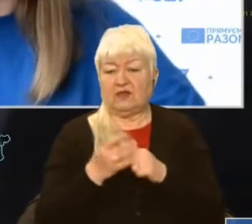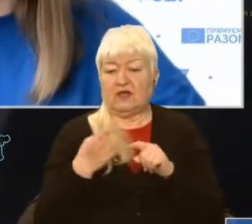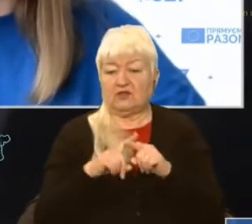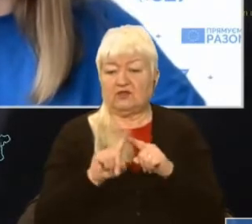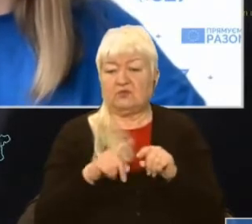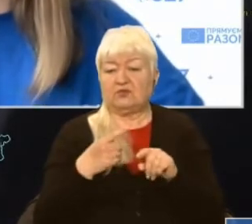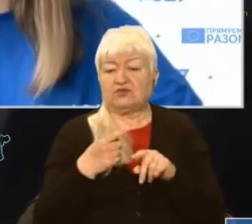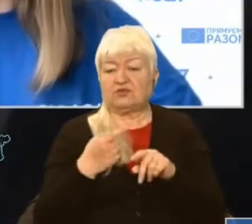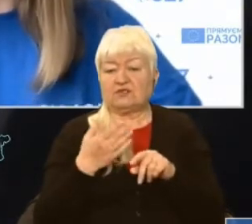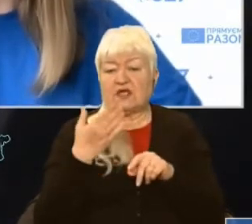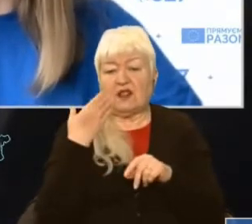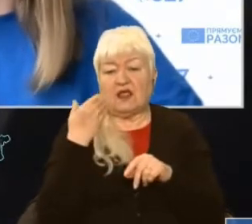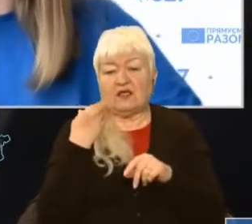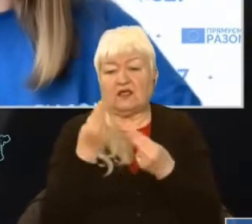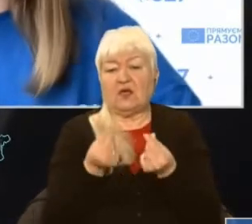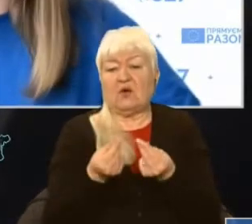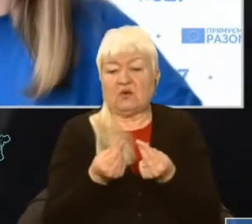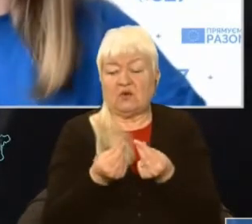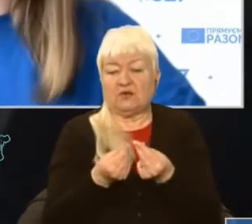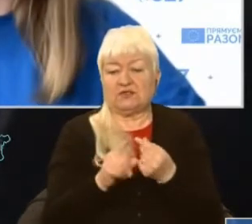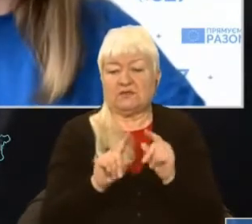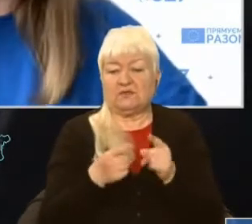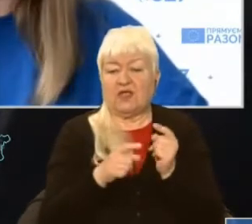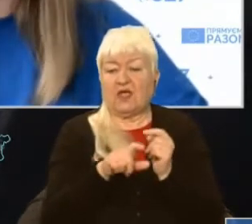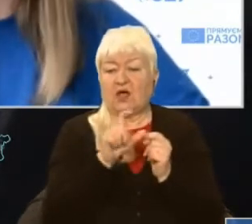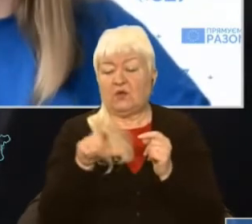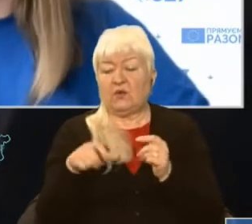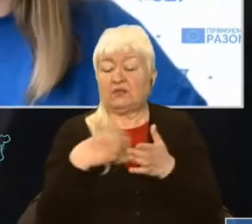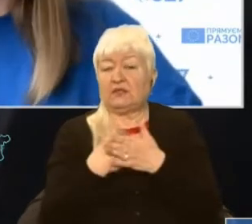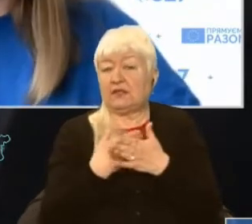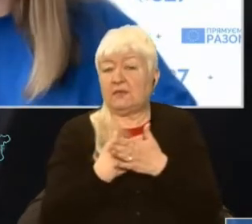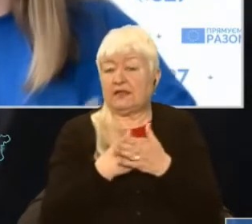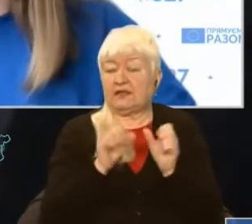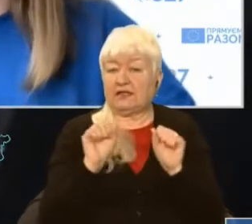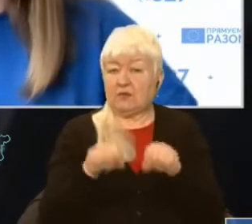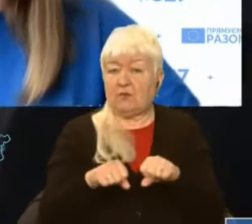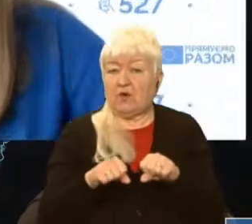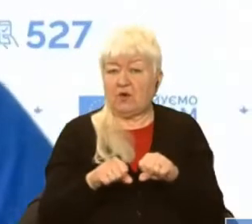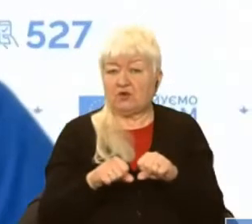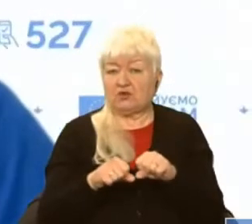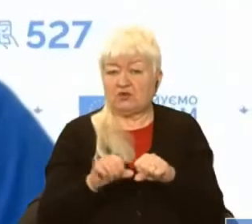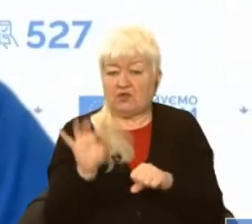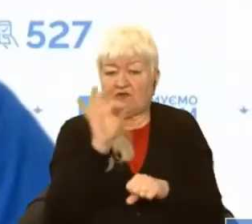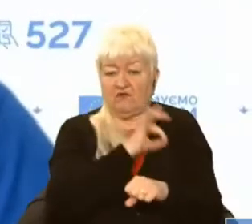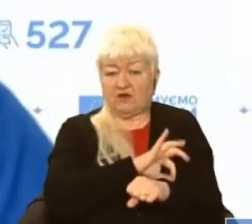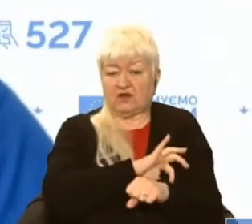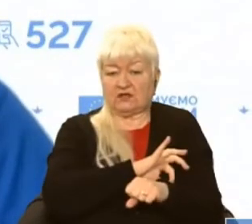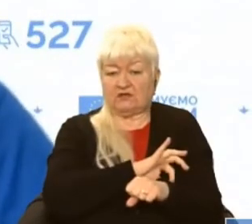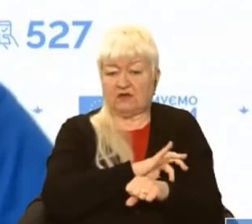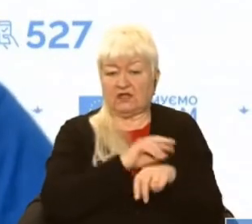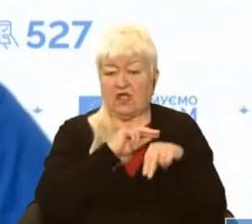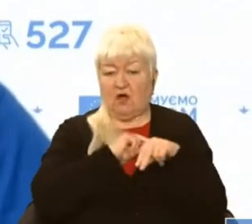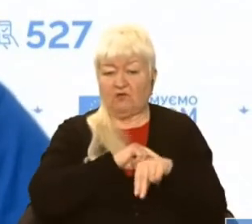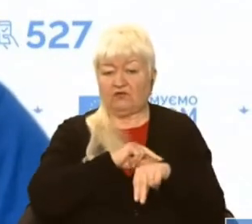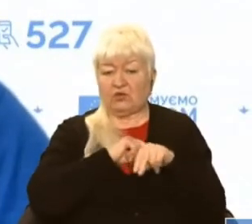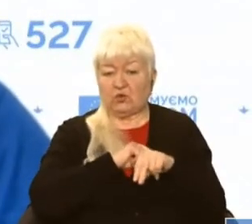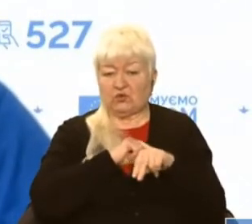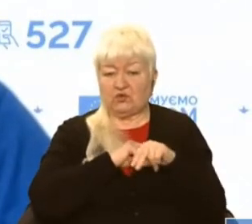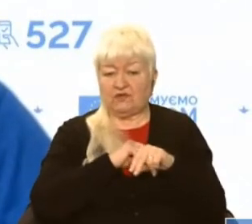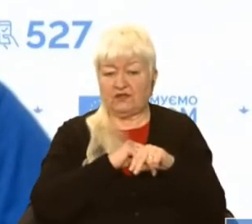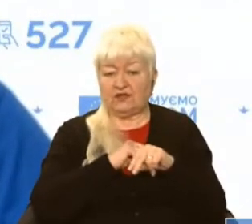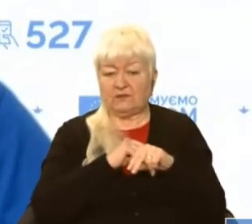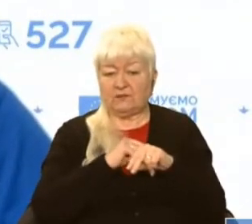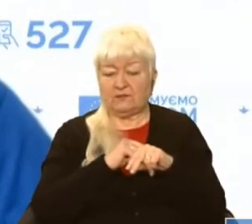громадян. Тому що люди, їх, наприклад, можуть експлуатувати в трудовій експлуатації.